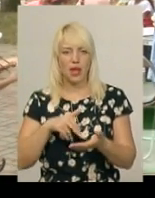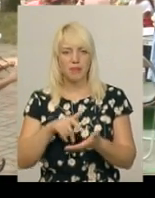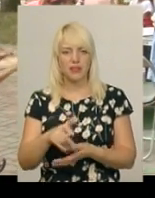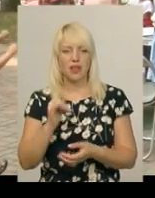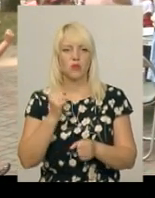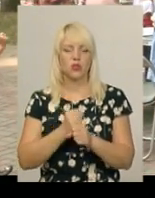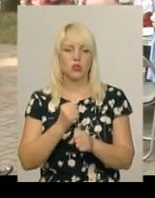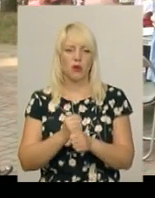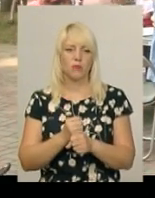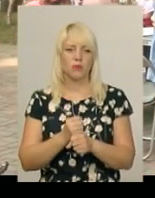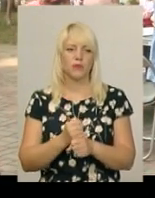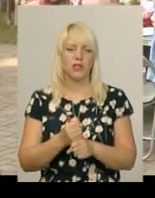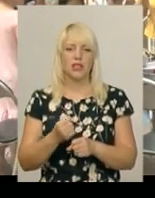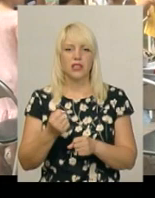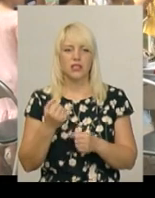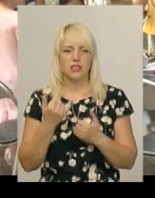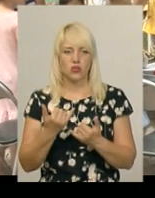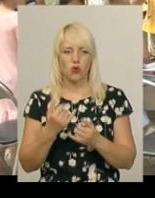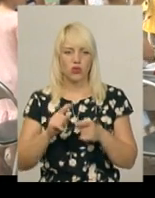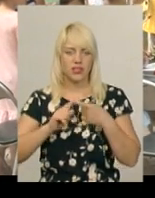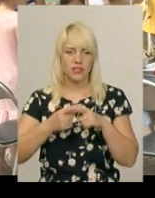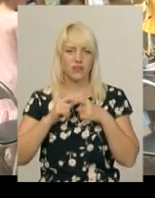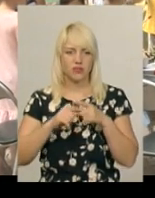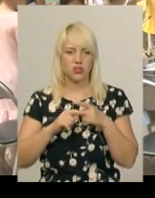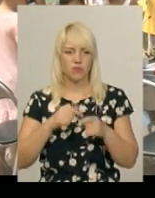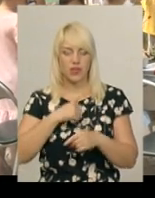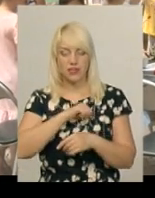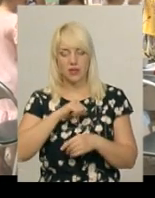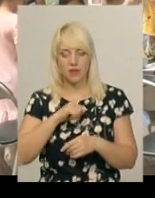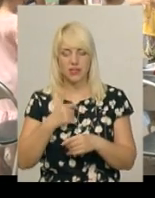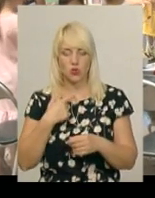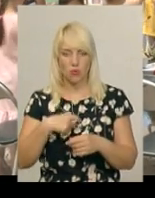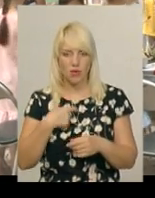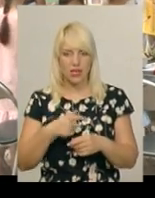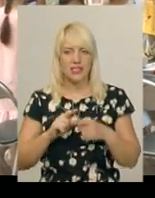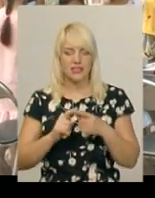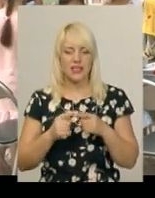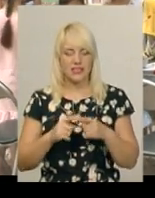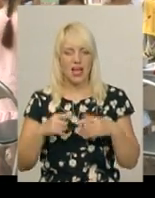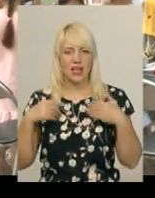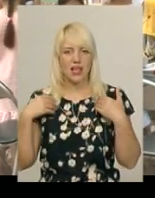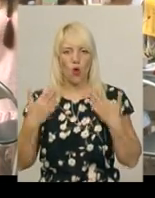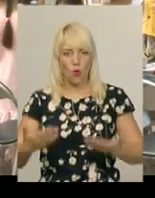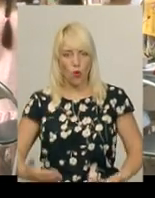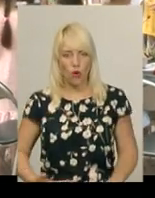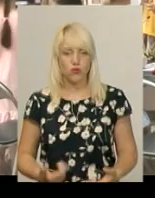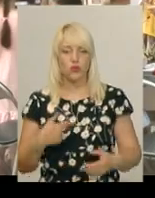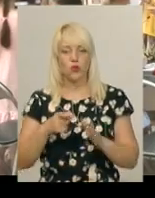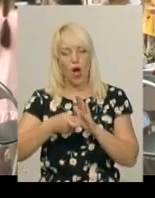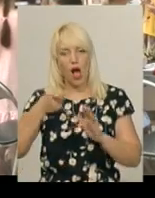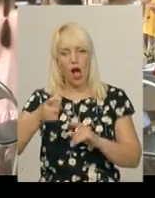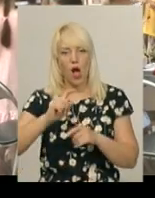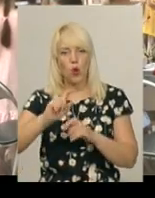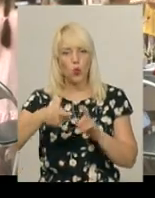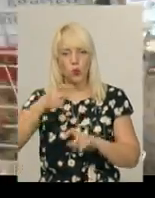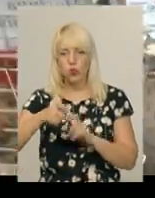зробимо хоч пару салфеточек сьогодні. Я даже сама собі зв'язала ковсечку, я вмію тільки з петцями, крючком ще не вмію, але можна пройти тут мастер-клас,